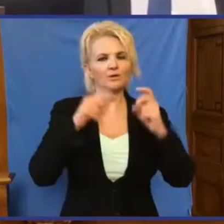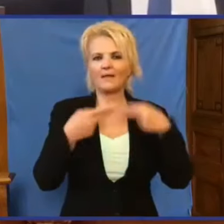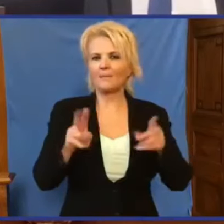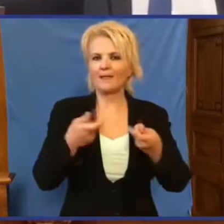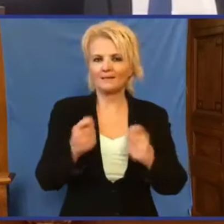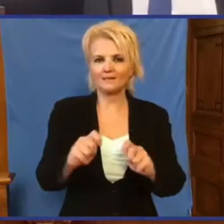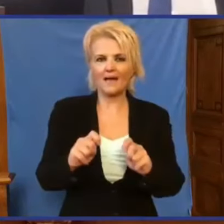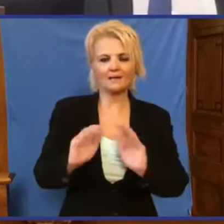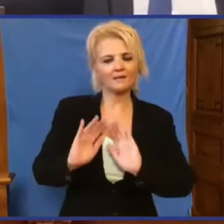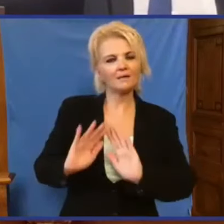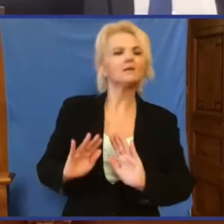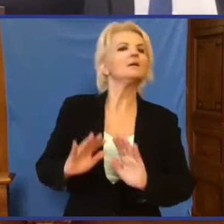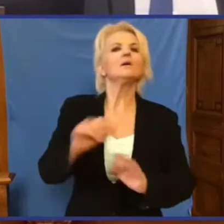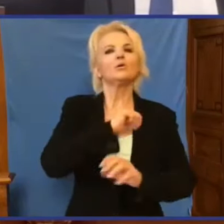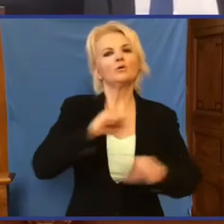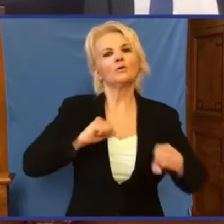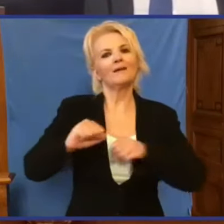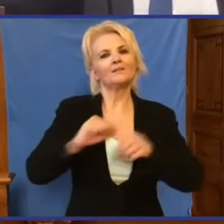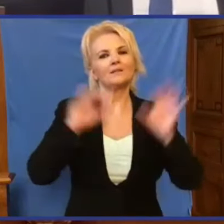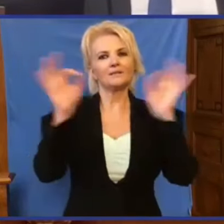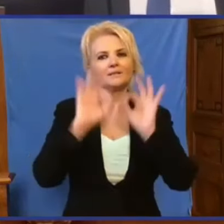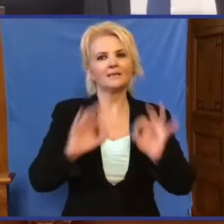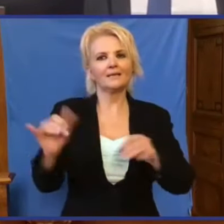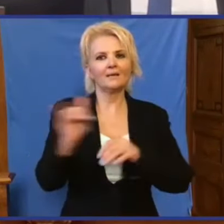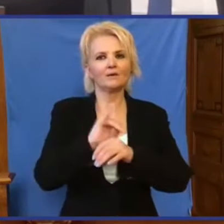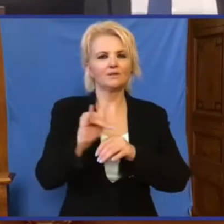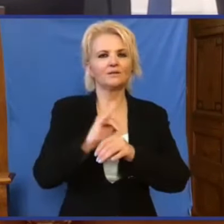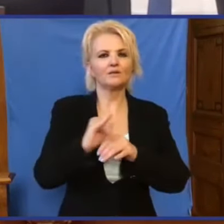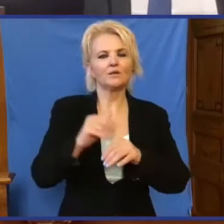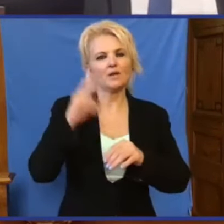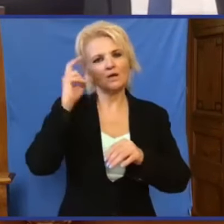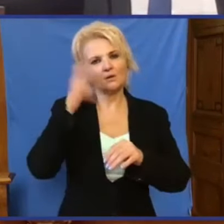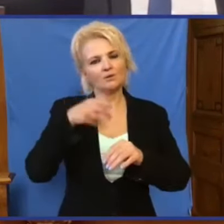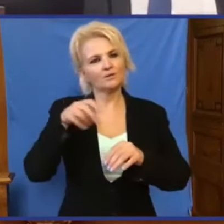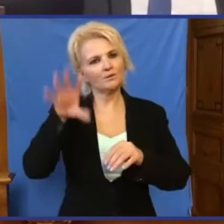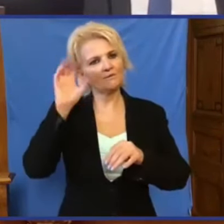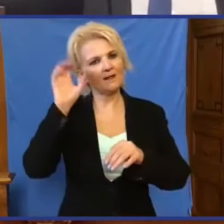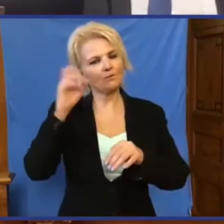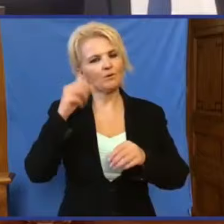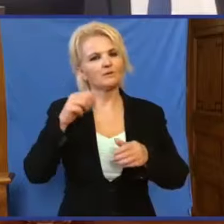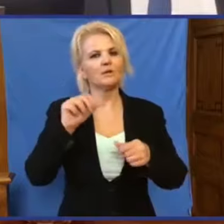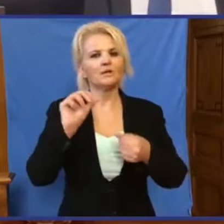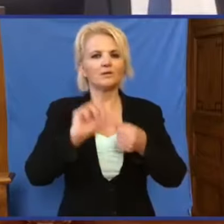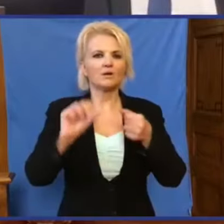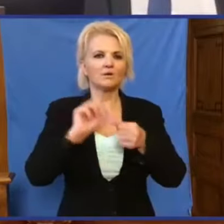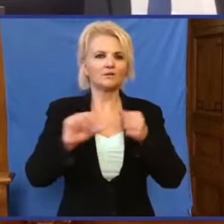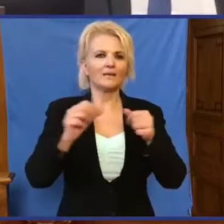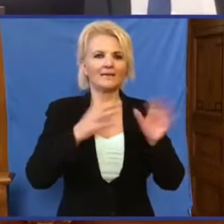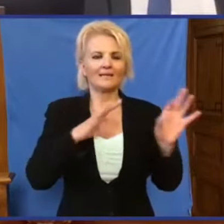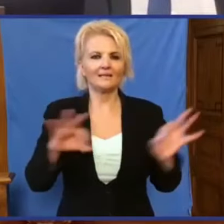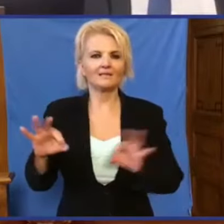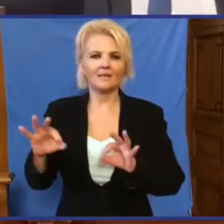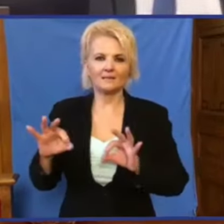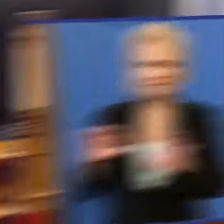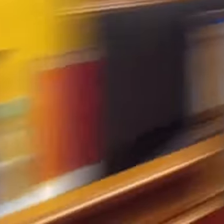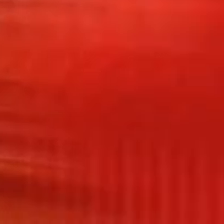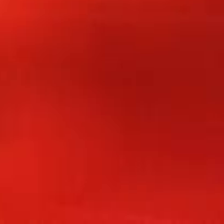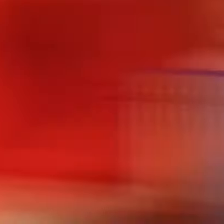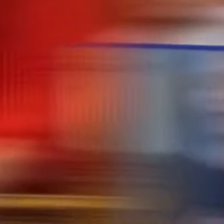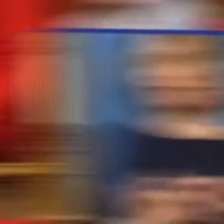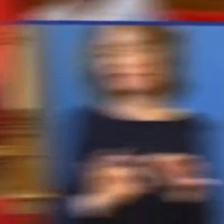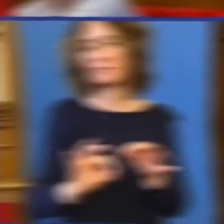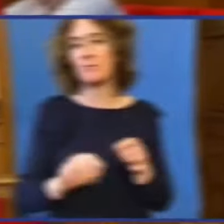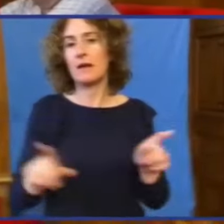lehet kizárni, hogy az önkormányzati cég igazgatóságának rosszul felfogott takarékossági intézkedései is közrejátszottak a tragédiákban.